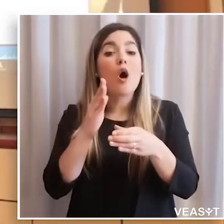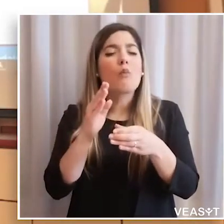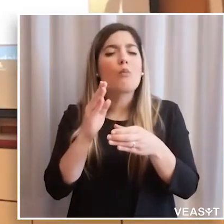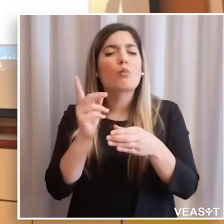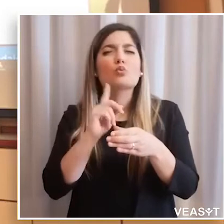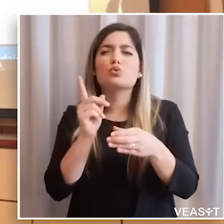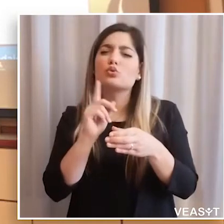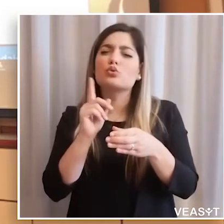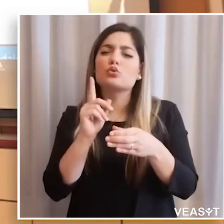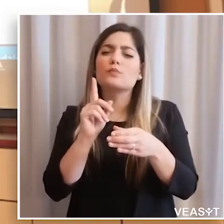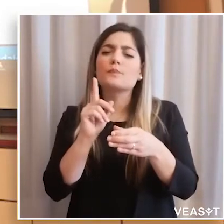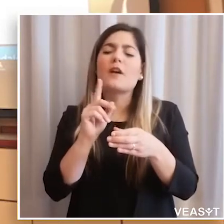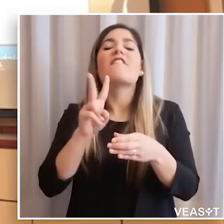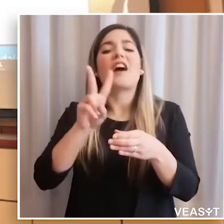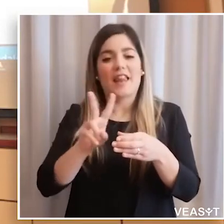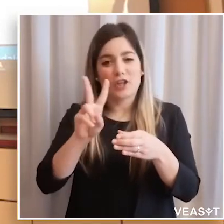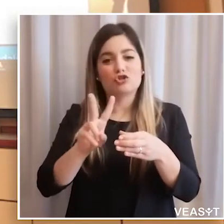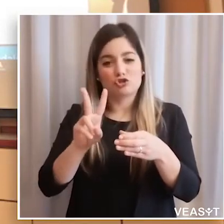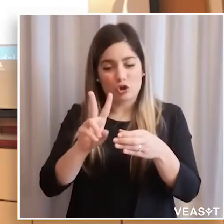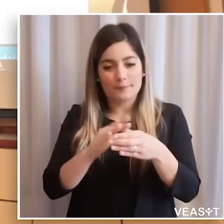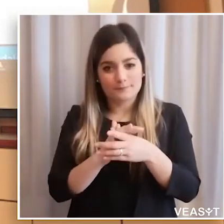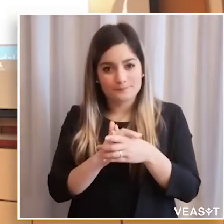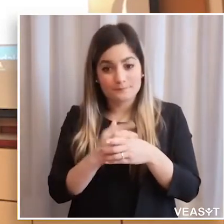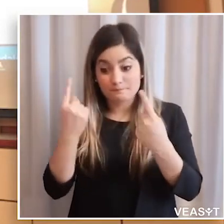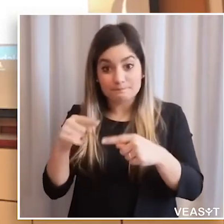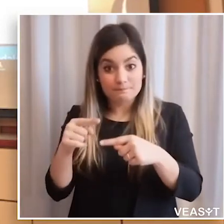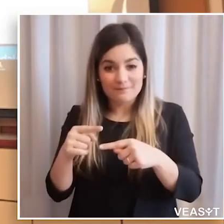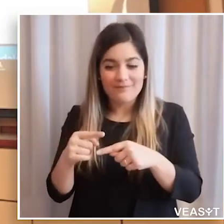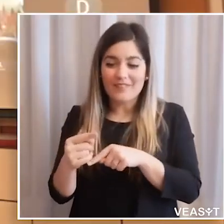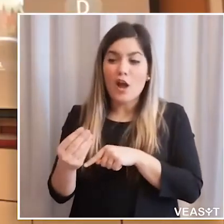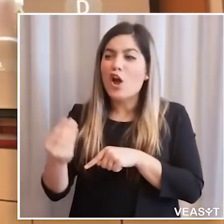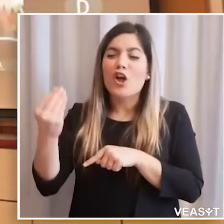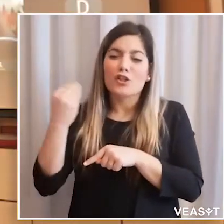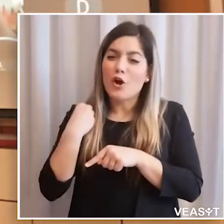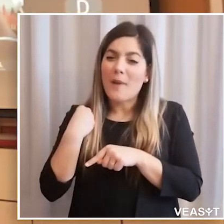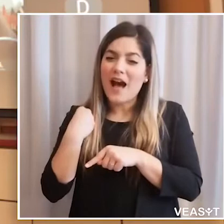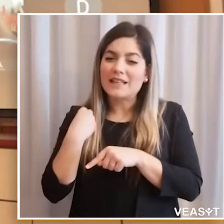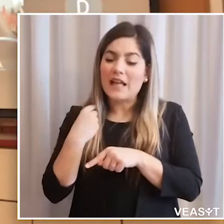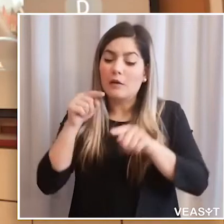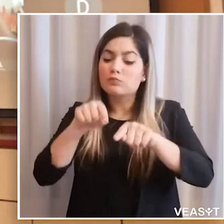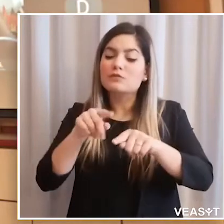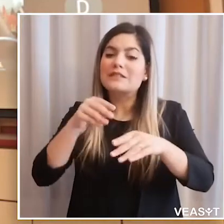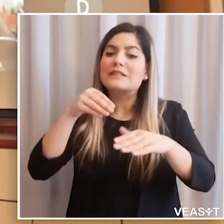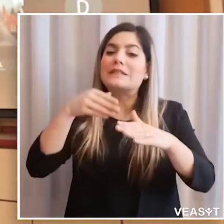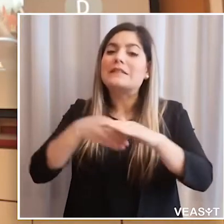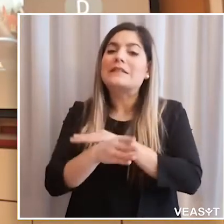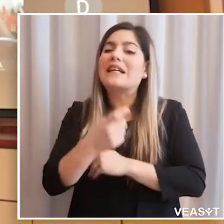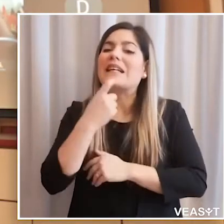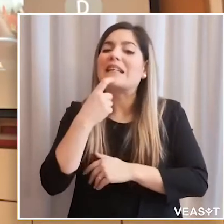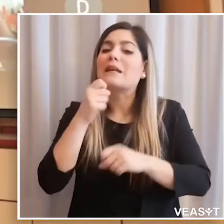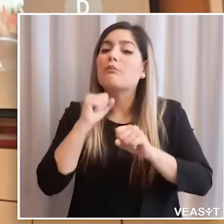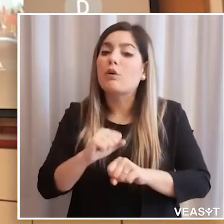faremo dell'ospedale di comunità di Vallejo sul Mincio.